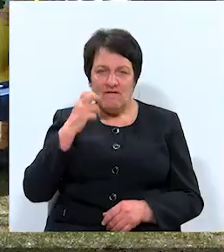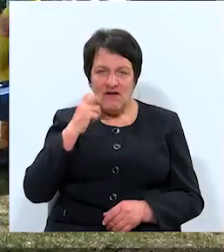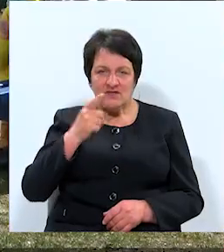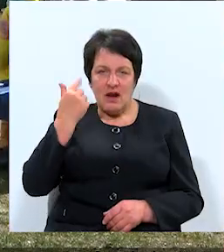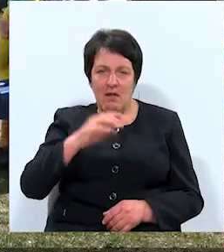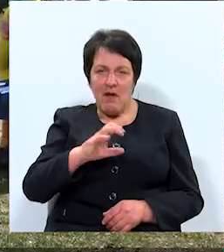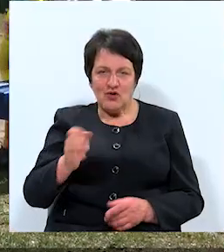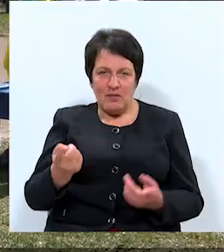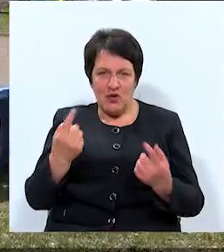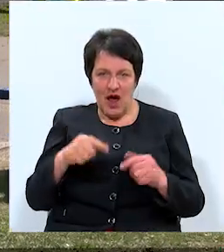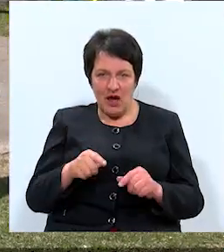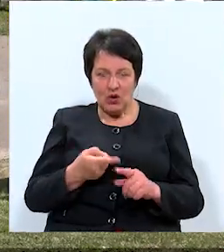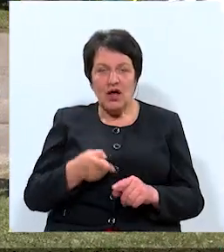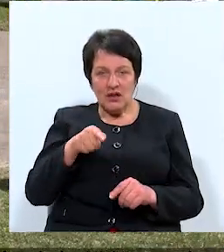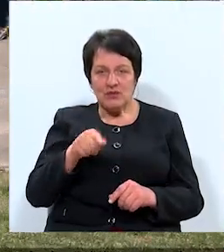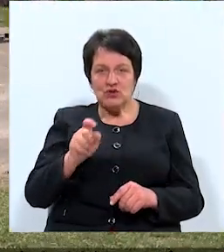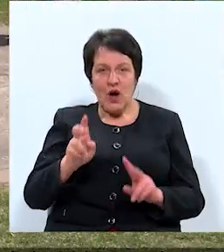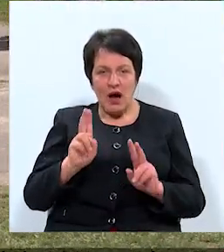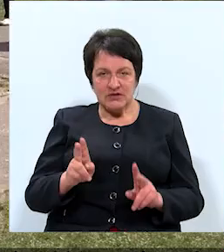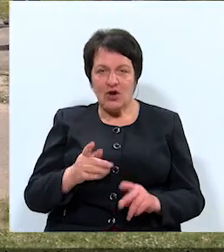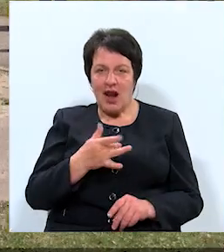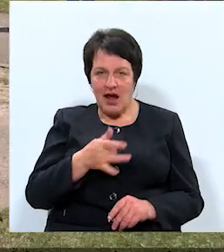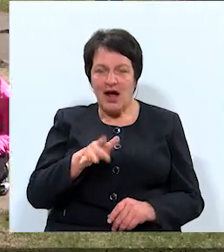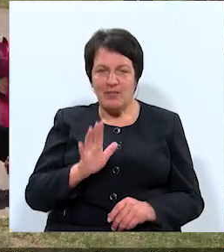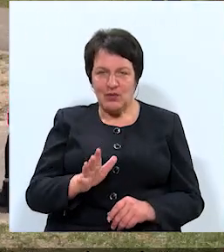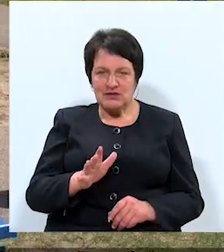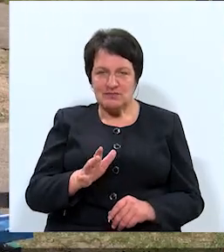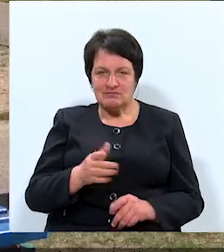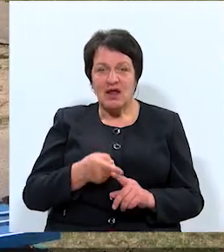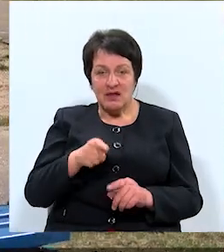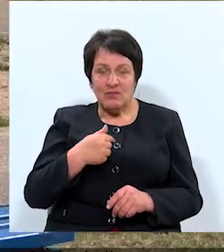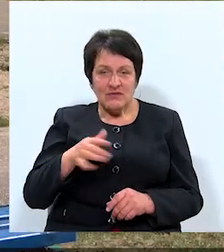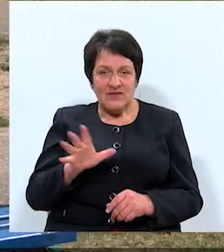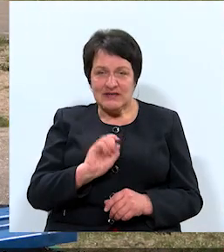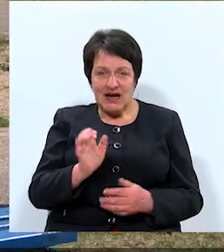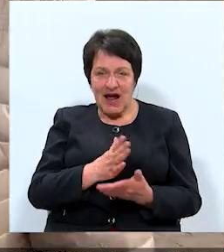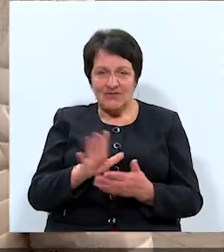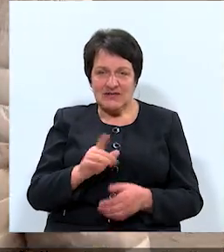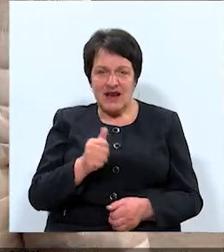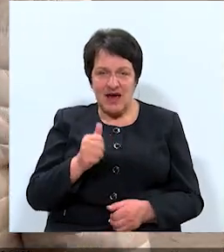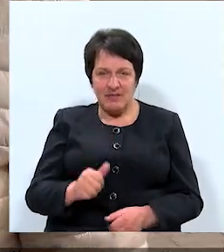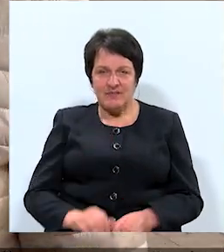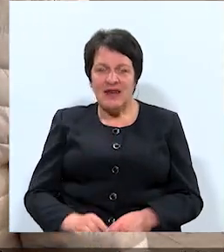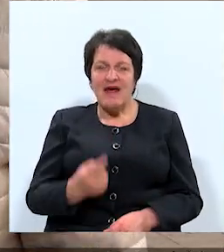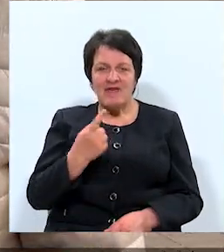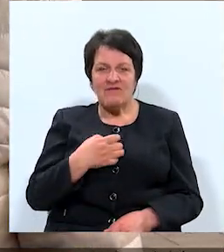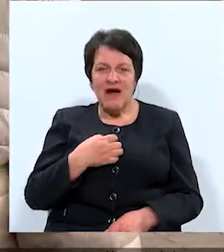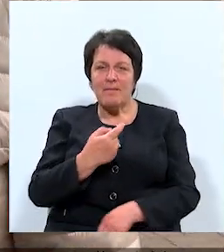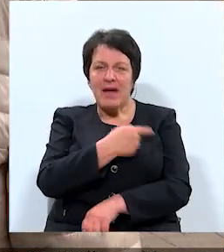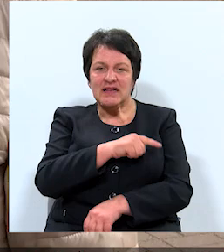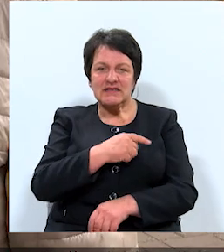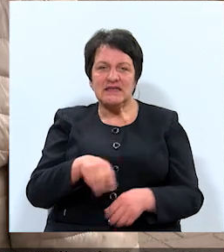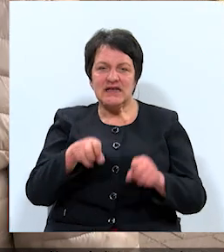padomi laiku. Tāpēc to apsolījā laikam būs, tāpēc tā viss ar kārtībās ir labi. Vienīgais vajag